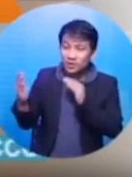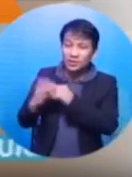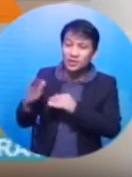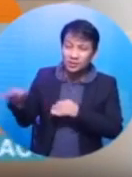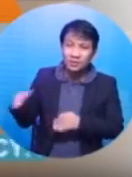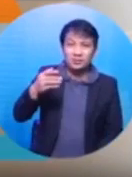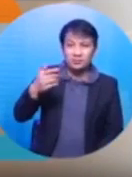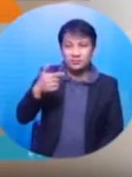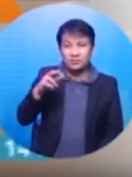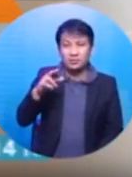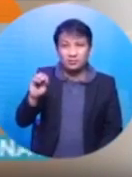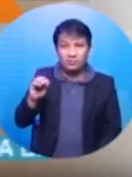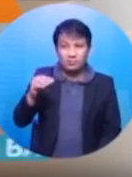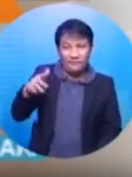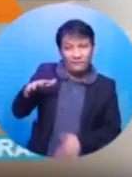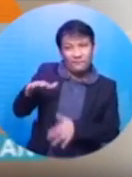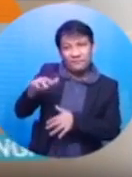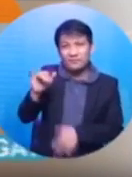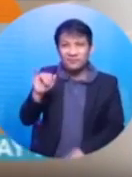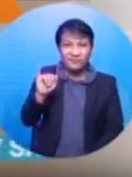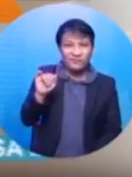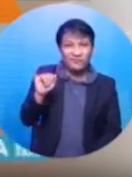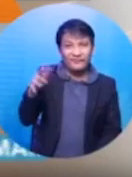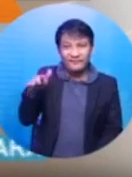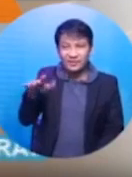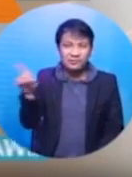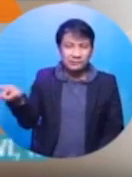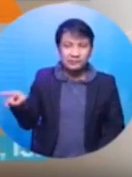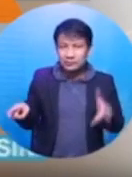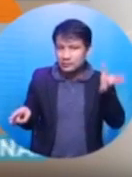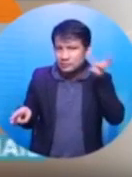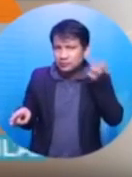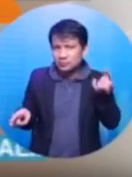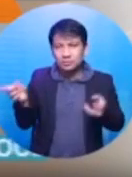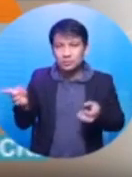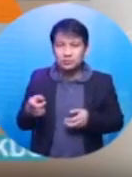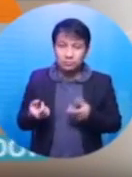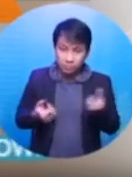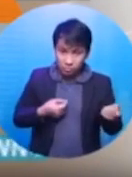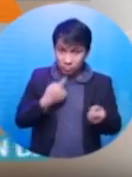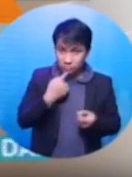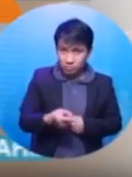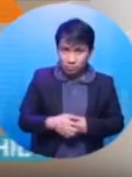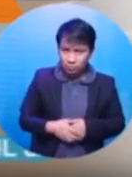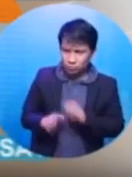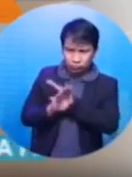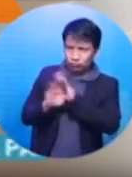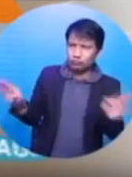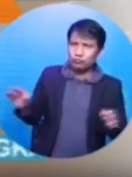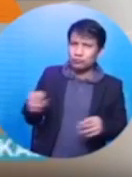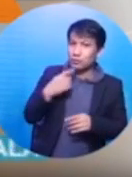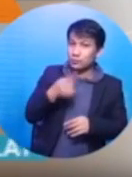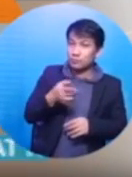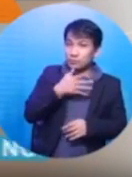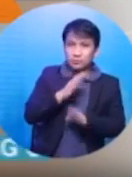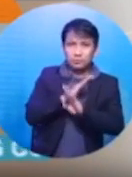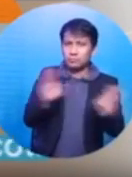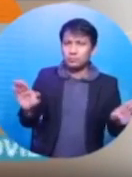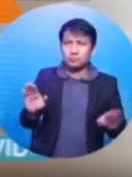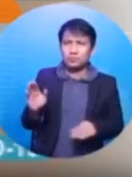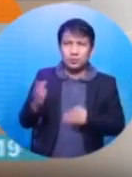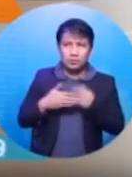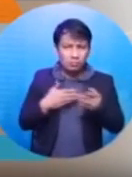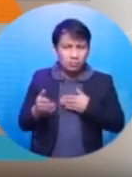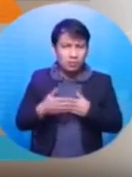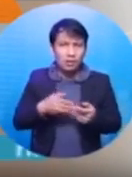etc., etc. So narinig niya po yun, pumanting ang tenga niya. Nangyari ho ba yun, Nay, o hindi? Sir Rati, hindi po. Kasi marami pong, ano,